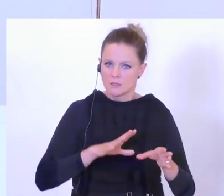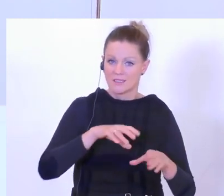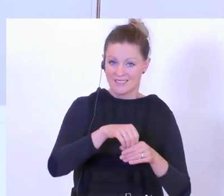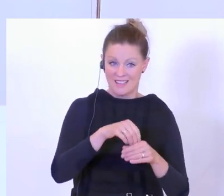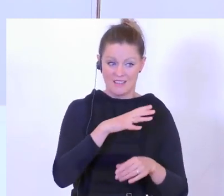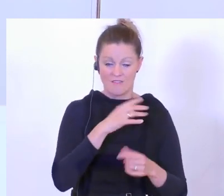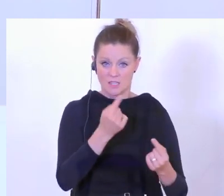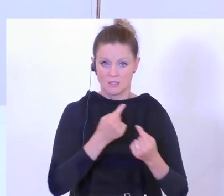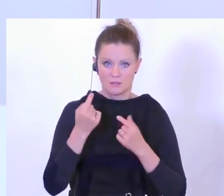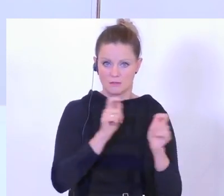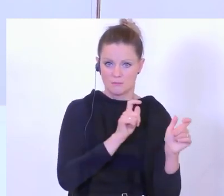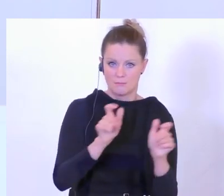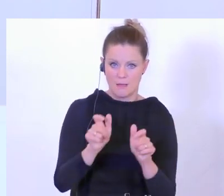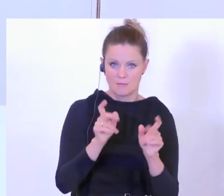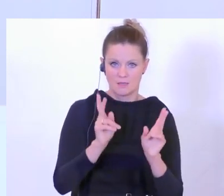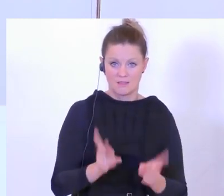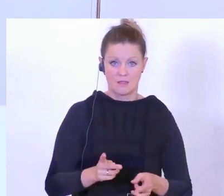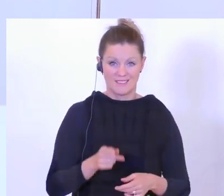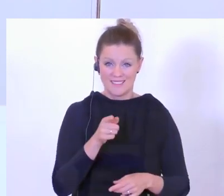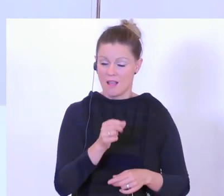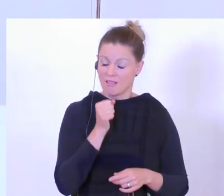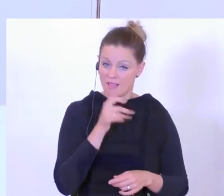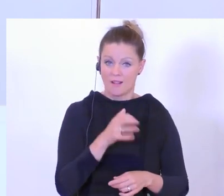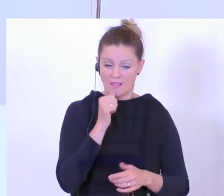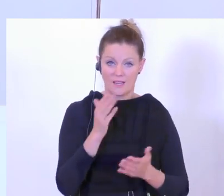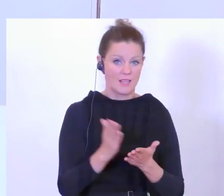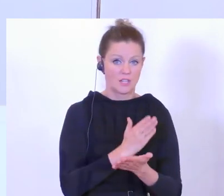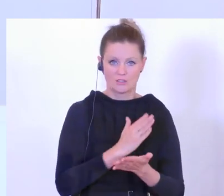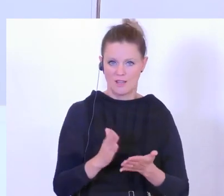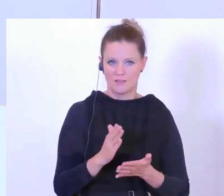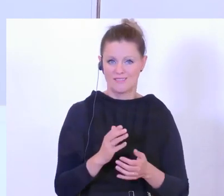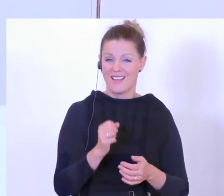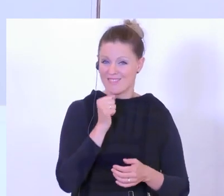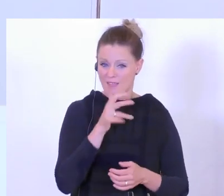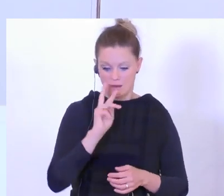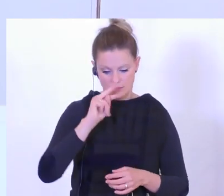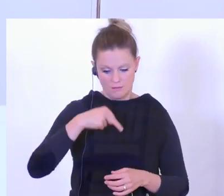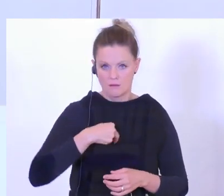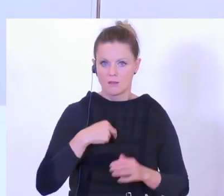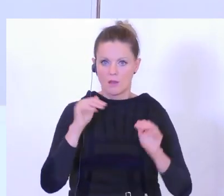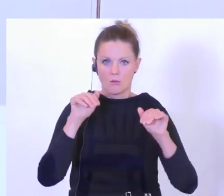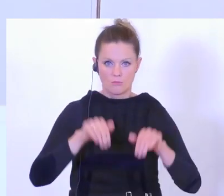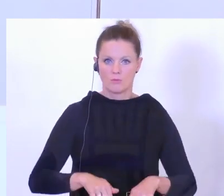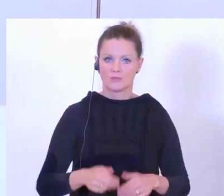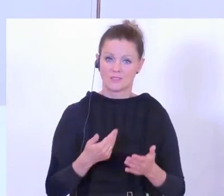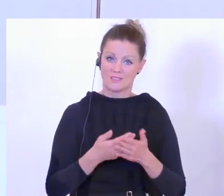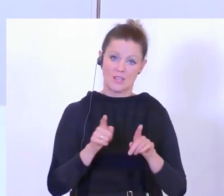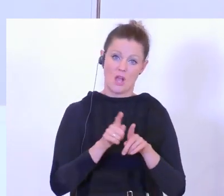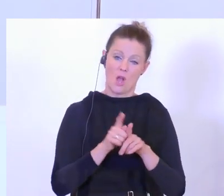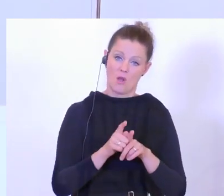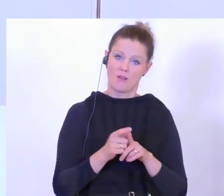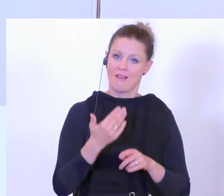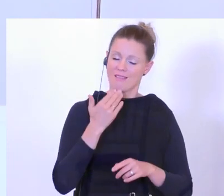Gefahrensituation abzuwehren? Das ist ein tägliches Entscheiden, ein tägliches Hinterfragen und auch da sage ich ein großes Danke an die